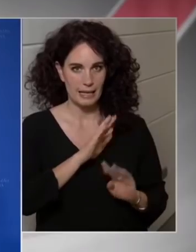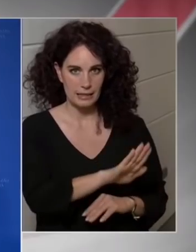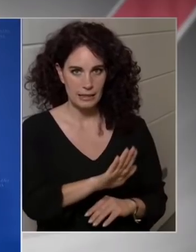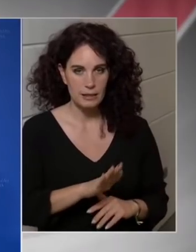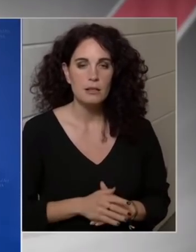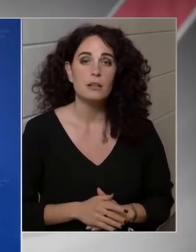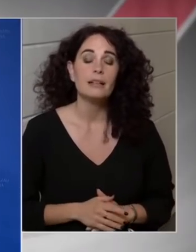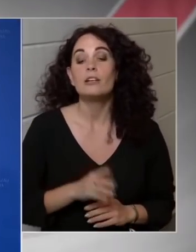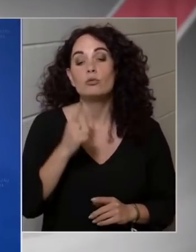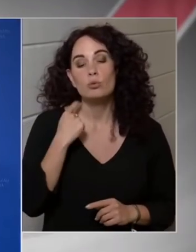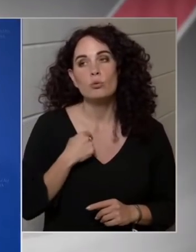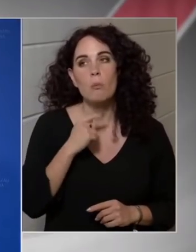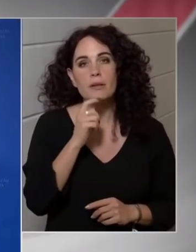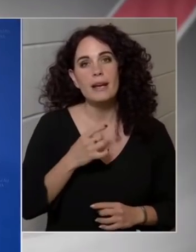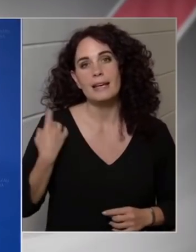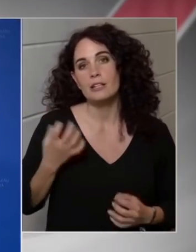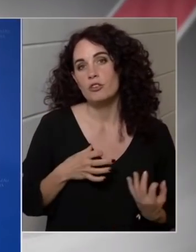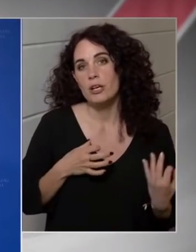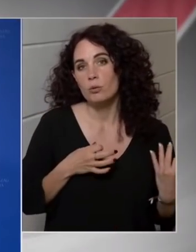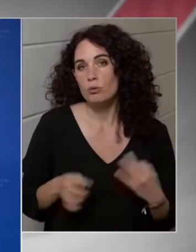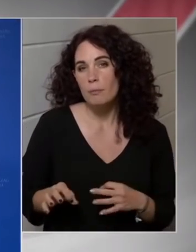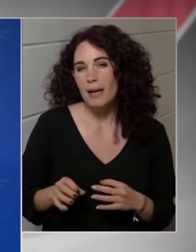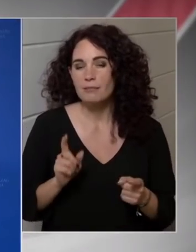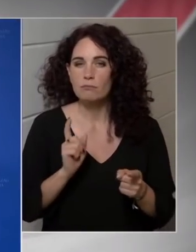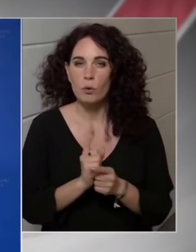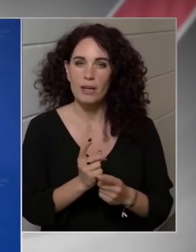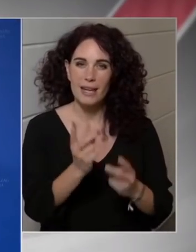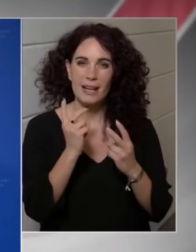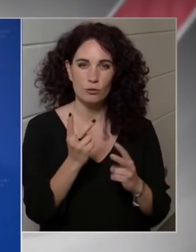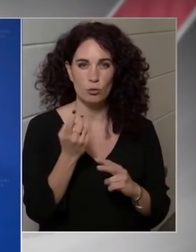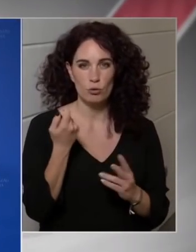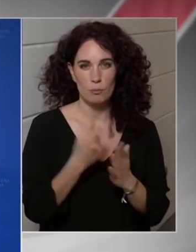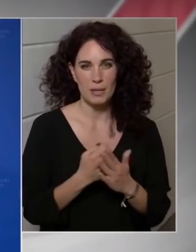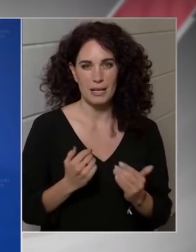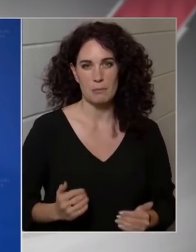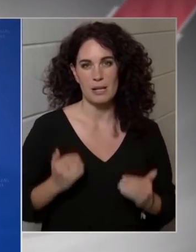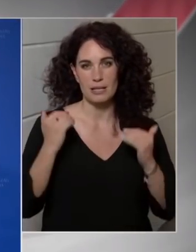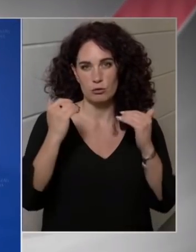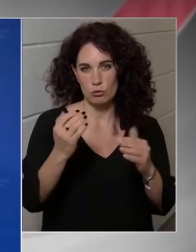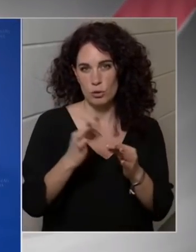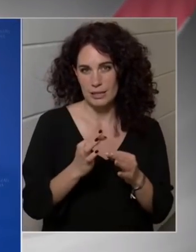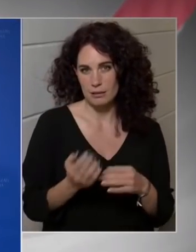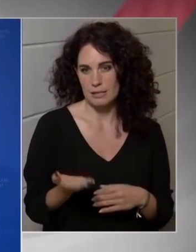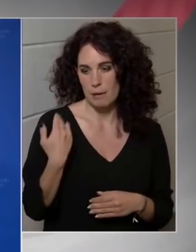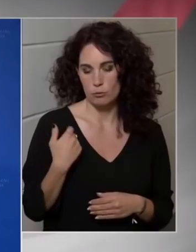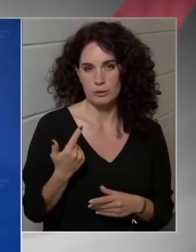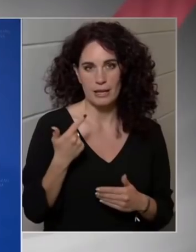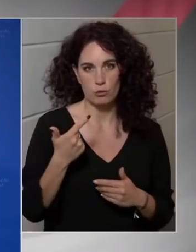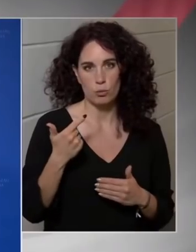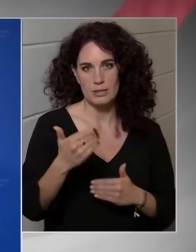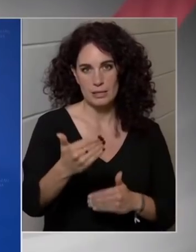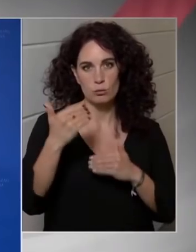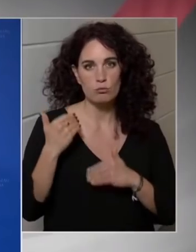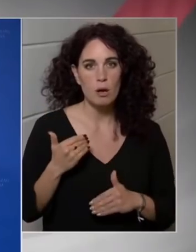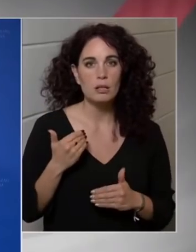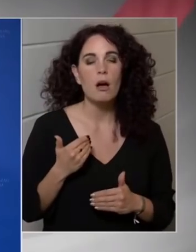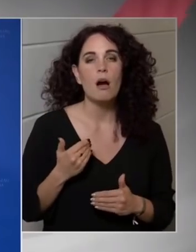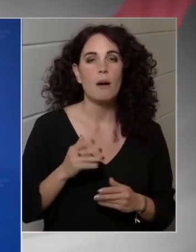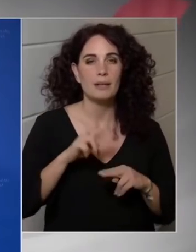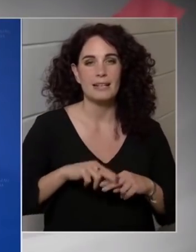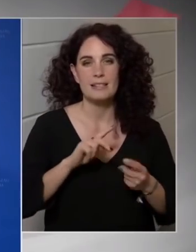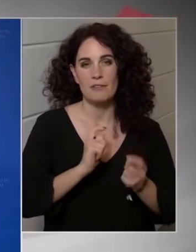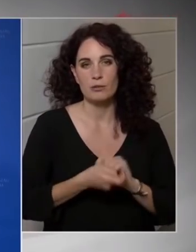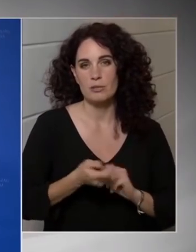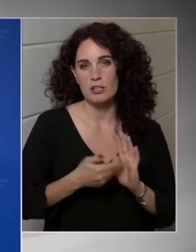egészségügyben olyan jelentős béremelés történt az előző két ciklusban, amire soha a rendszerváltozás óta, 1990